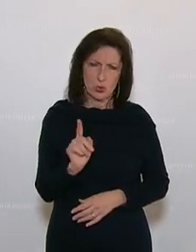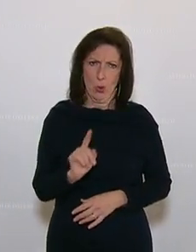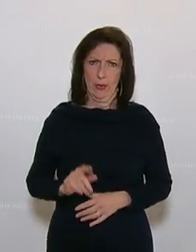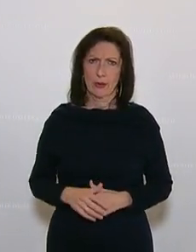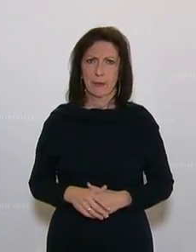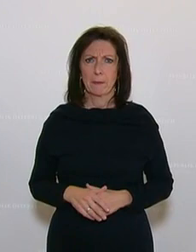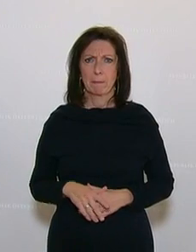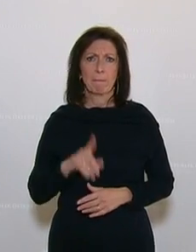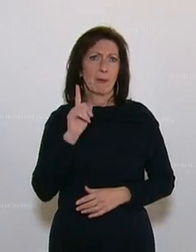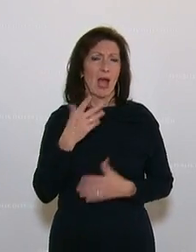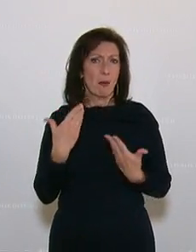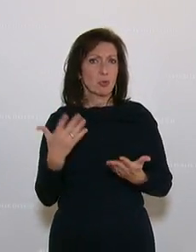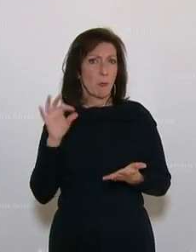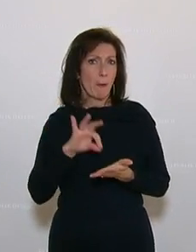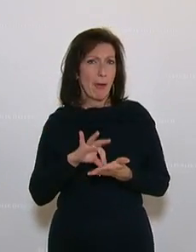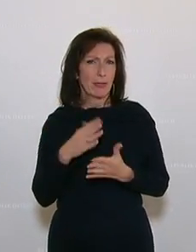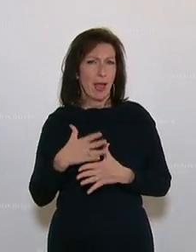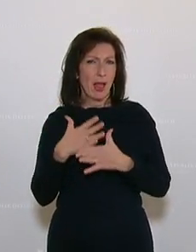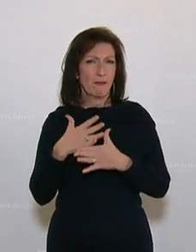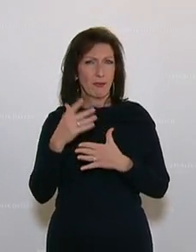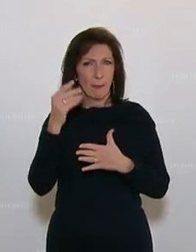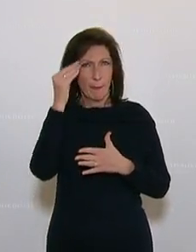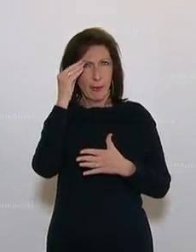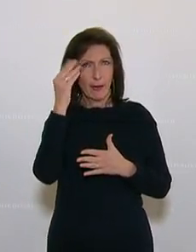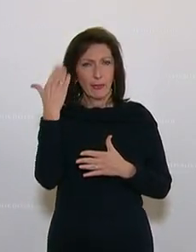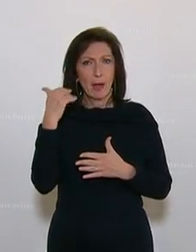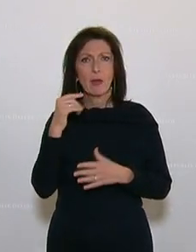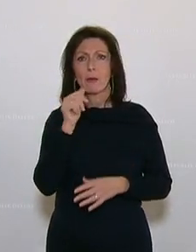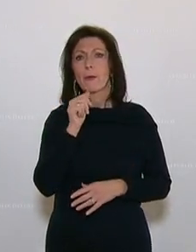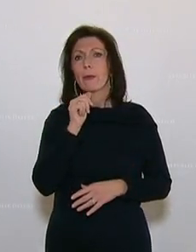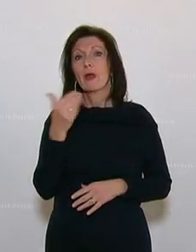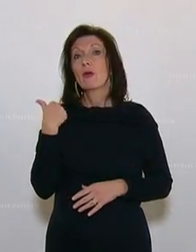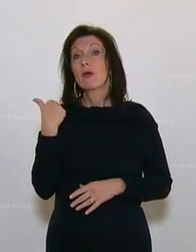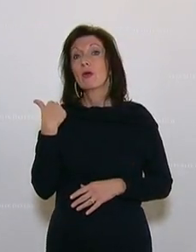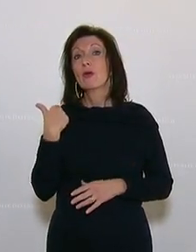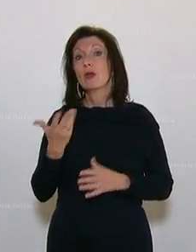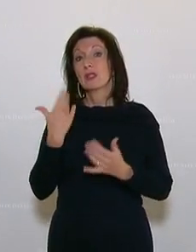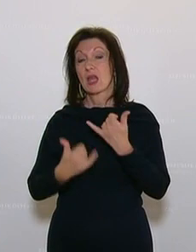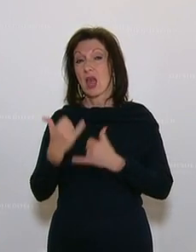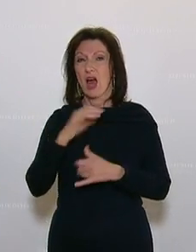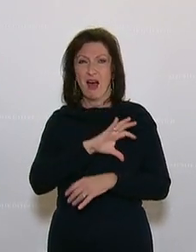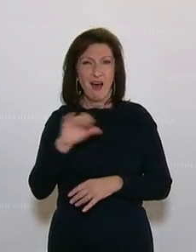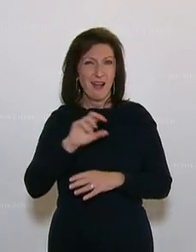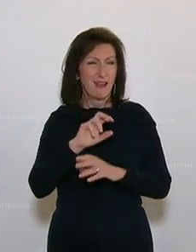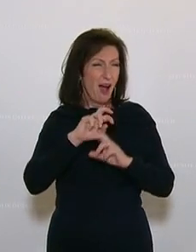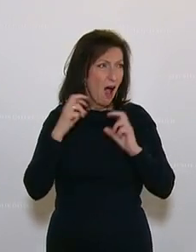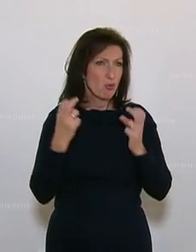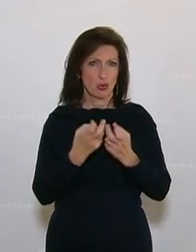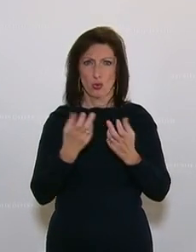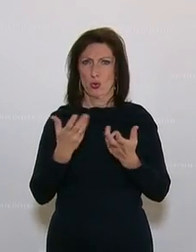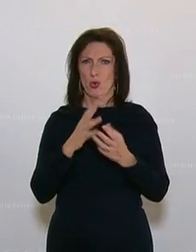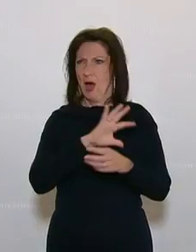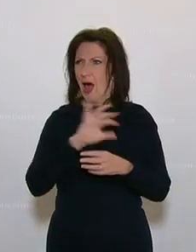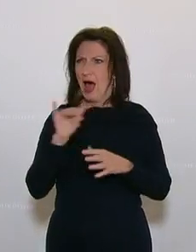Aber in solchen Momenten hilft es dann wieder, wenn man sich erinnert, wie die Grünen in dem letzten Jahr in allen Ausschüssen überall, was die